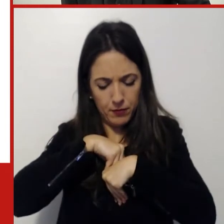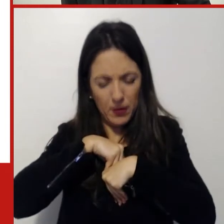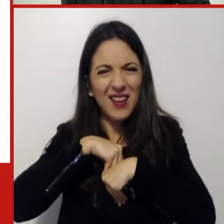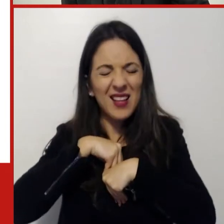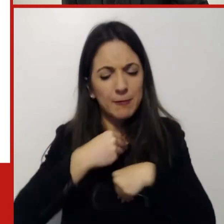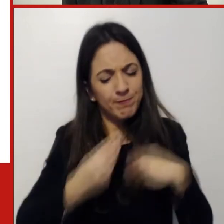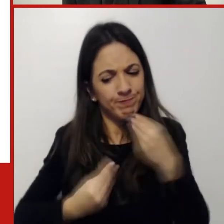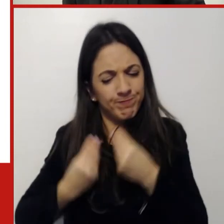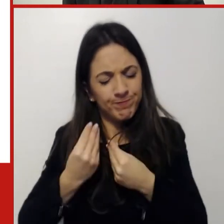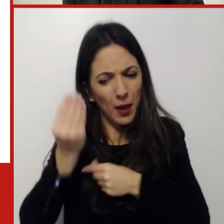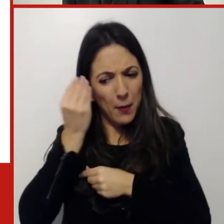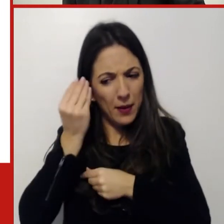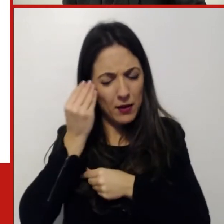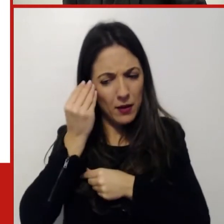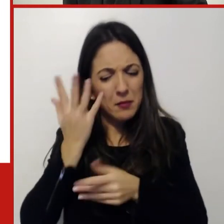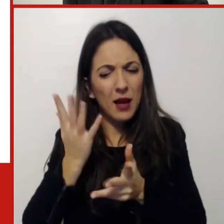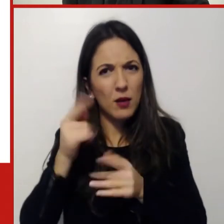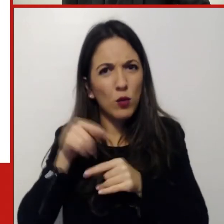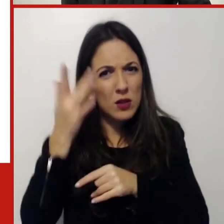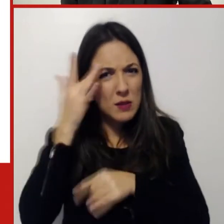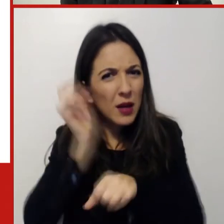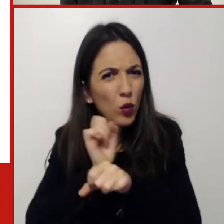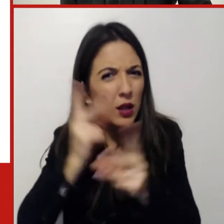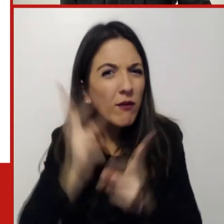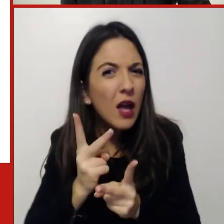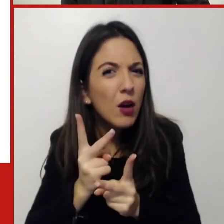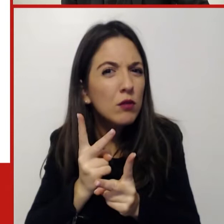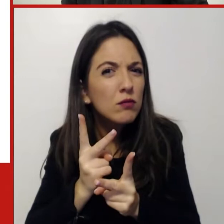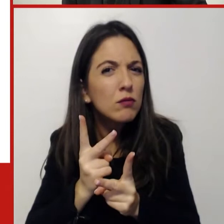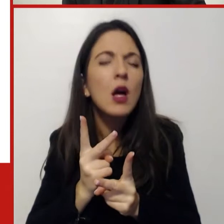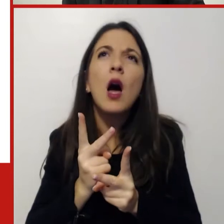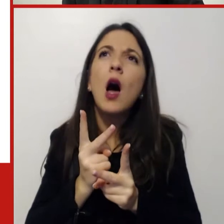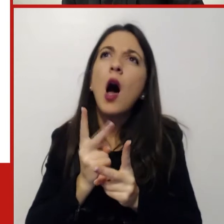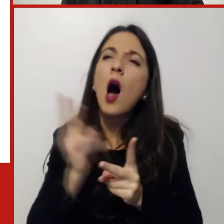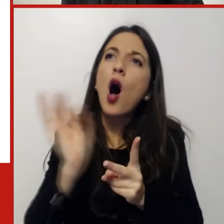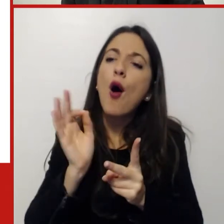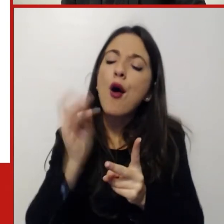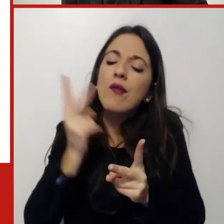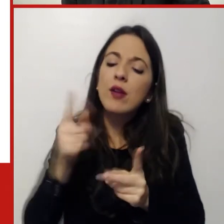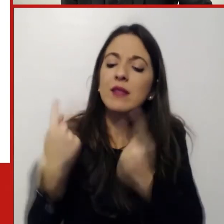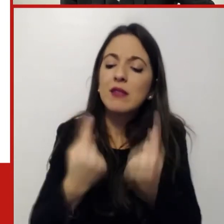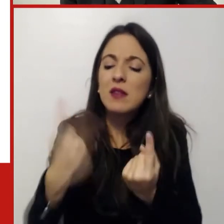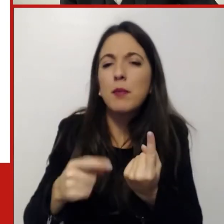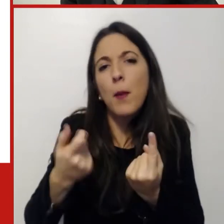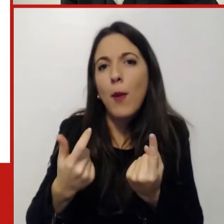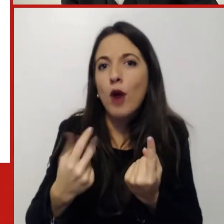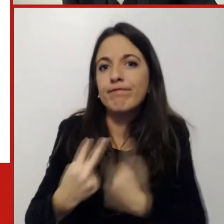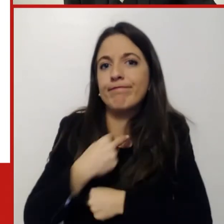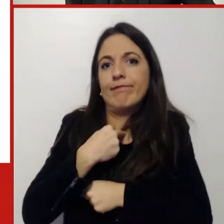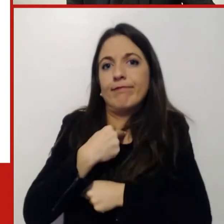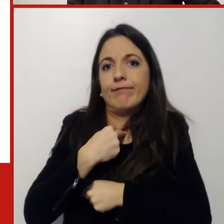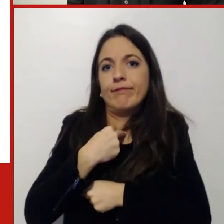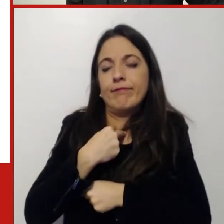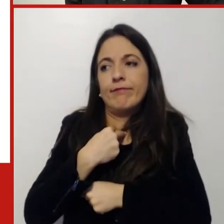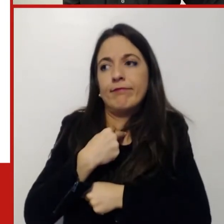Cioè, non è che questa situazione forzata ha fatto mancare alcuni elementi fondamentali, ad esempio, la